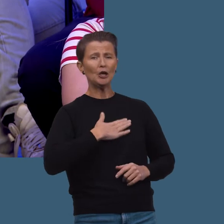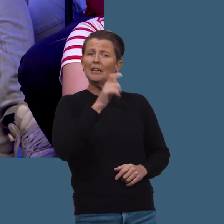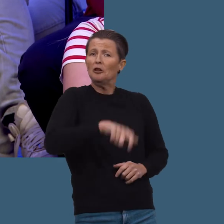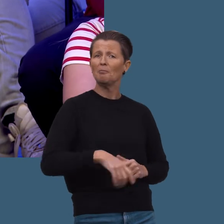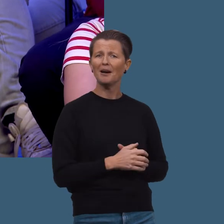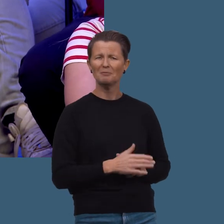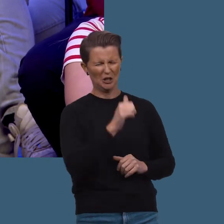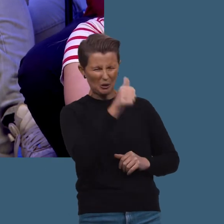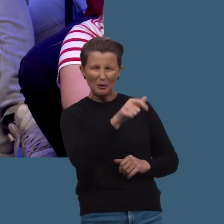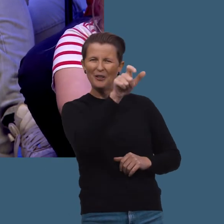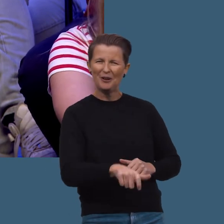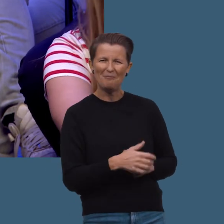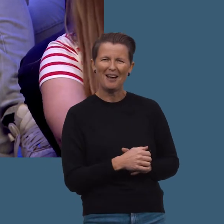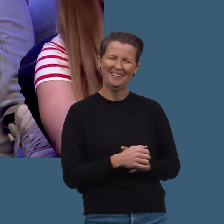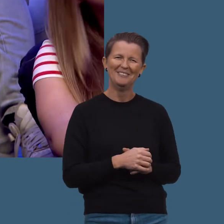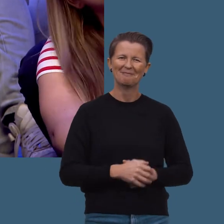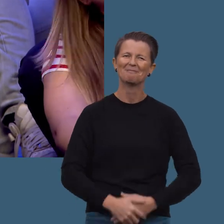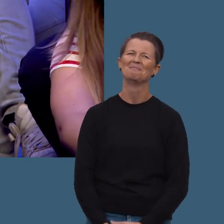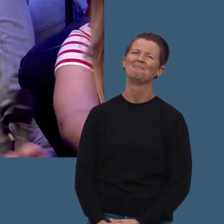veldig hyggelig type. Veldig kul type.